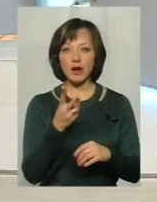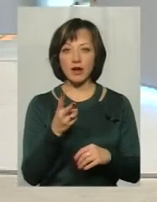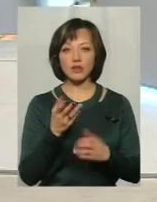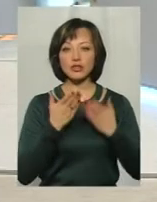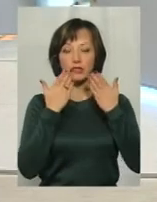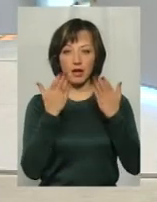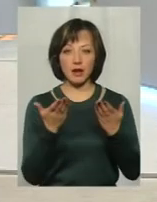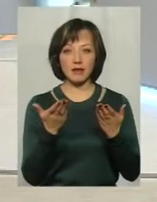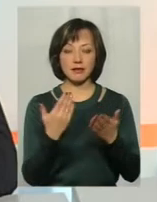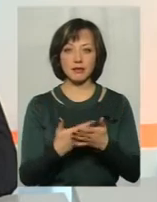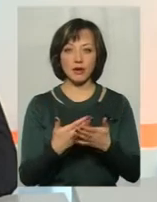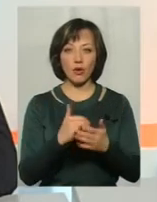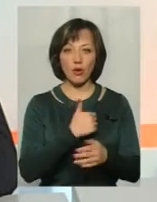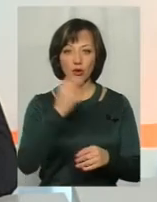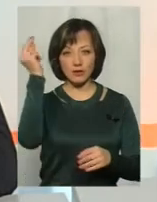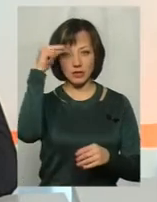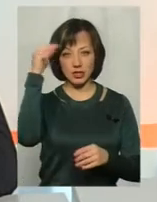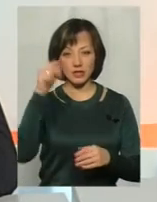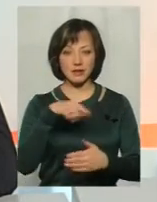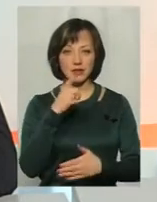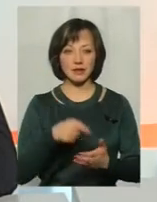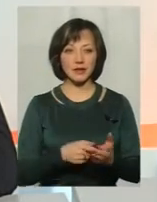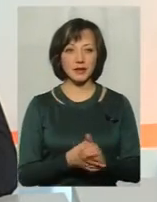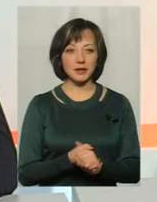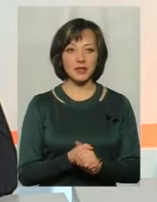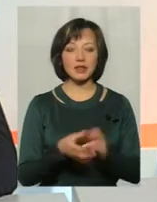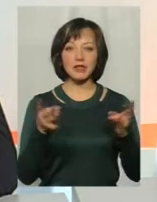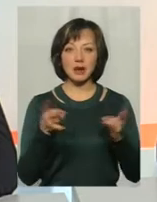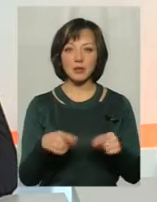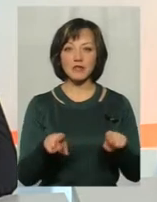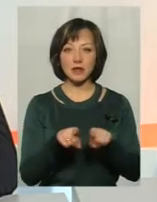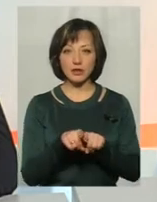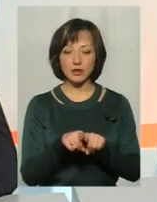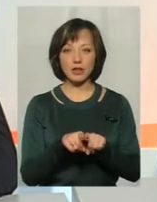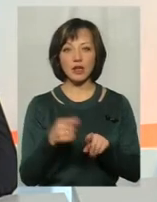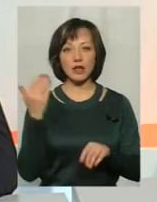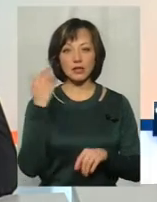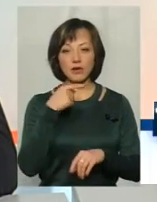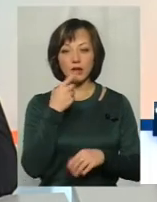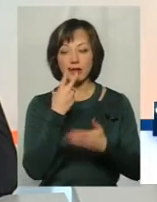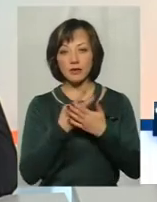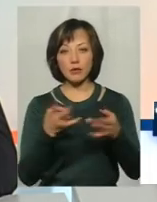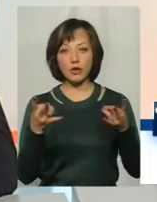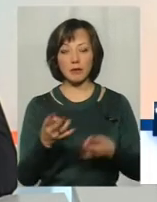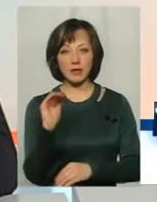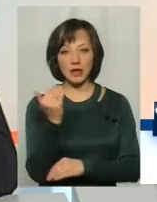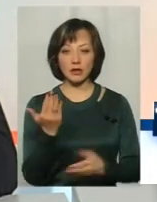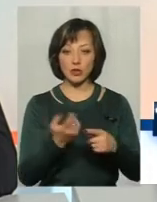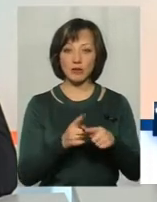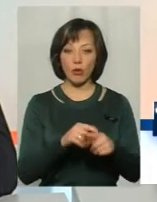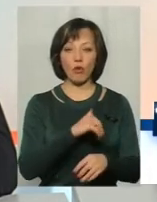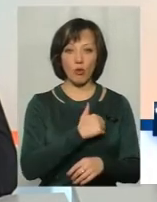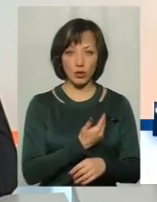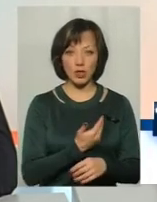читає, хоче вчитись? Ну, треба все ж таки, як я раніше говорив, відштовхватись від потреб дитини. Якщо дитина цього